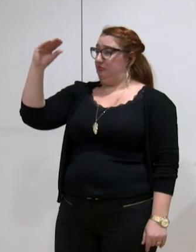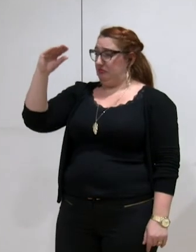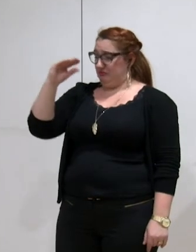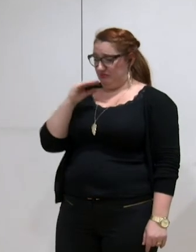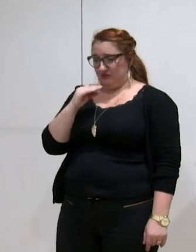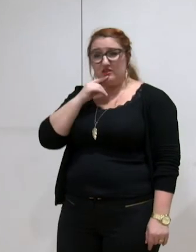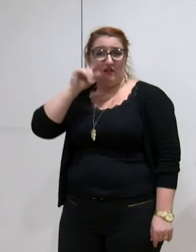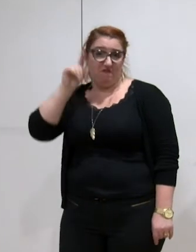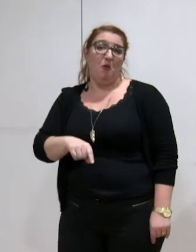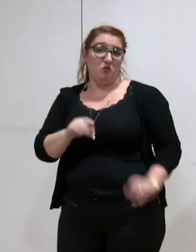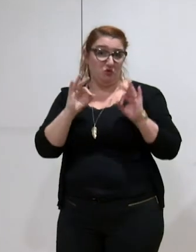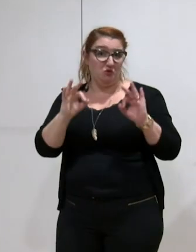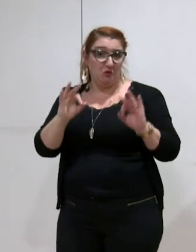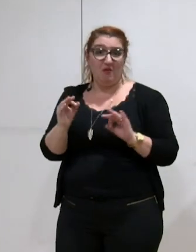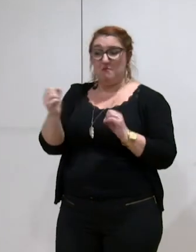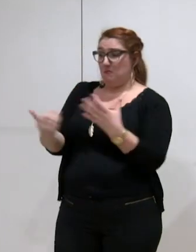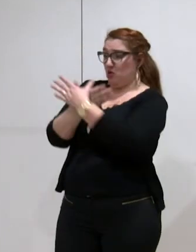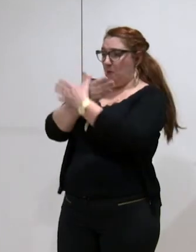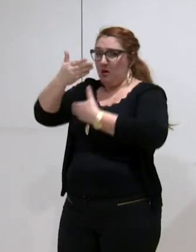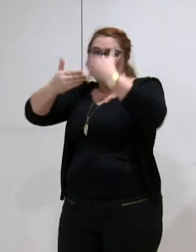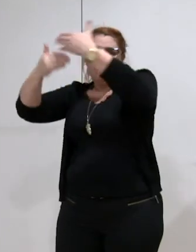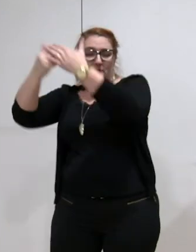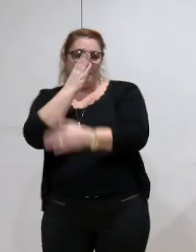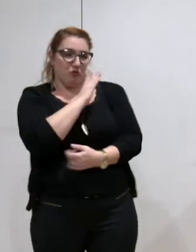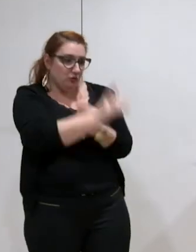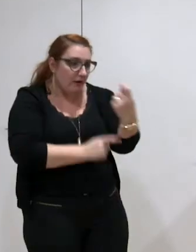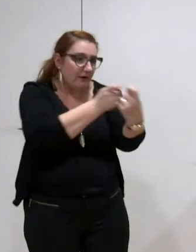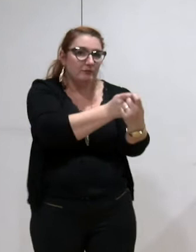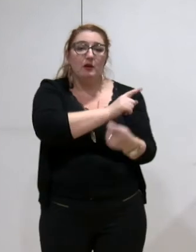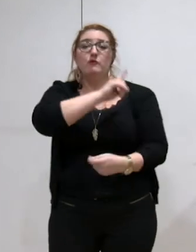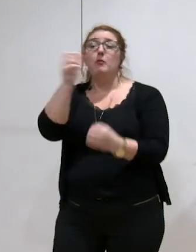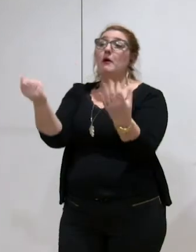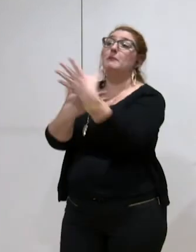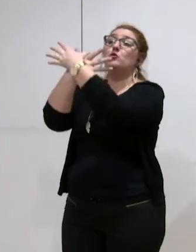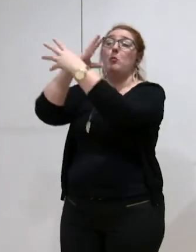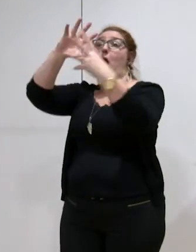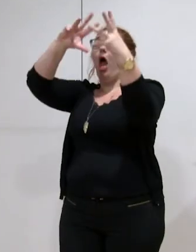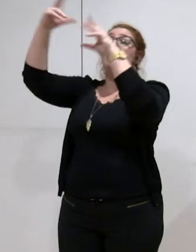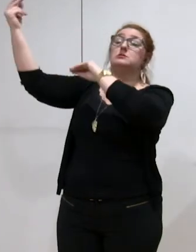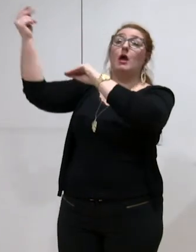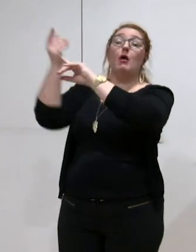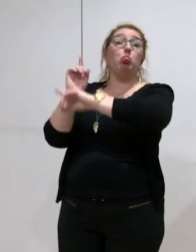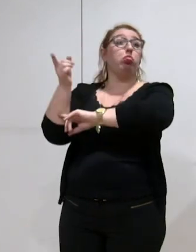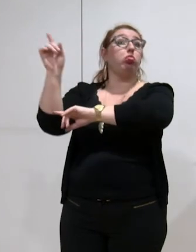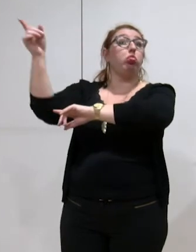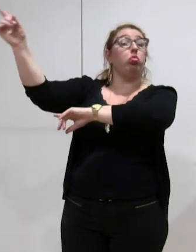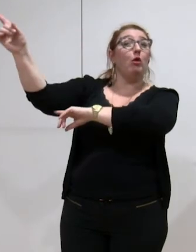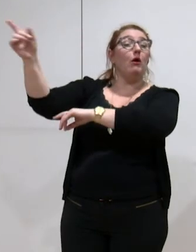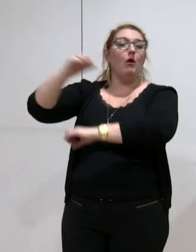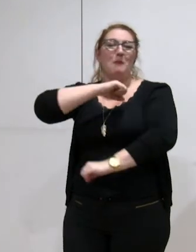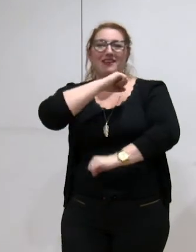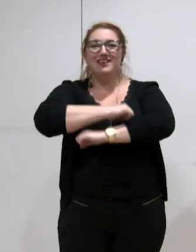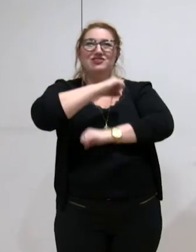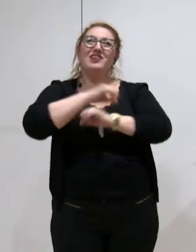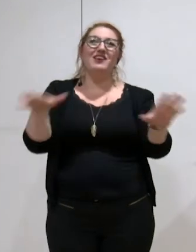besoins et pas une métropole abstraite, lointaine, qui ne serait qu'un guichet de plus. Que nous